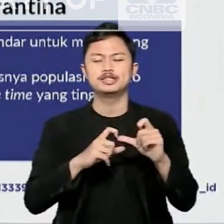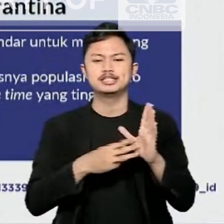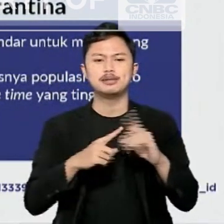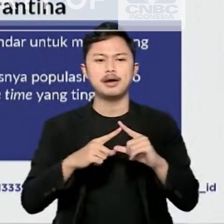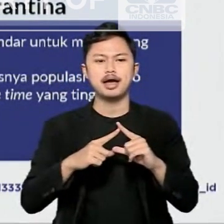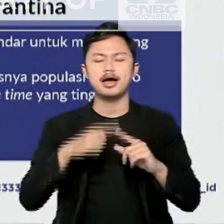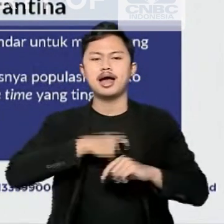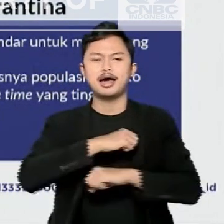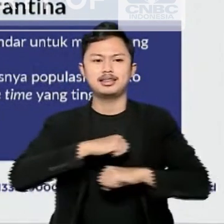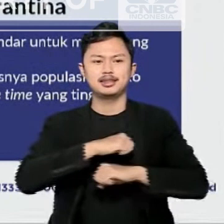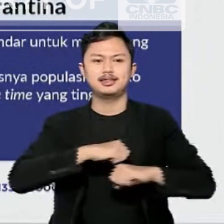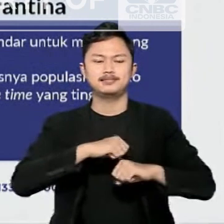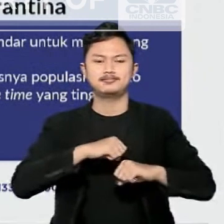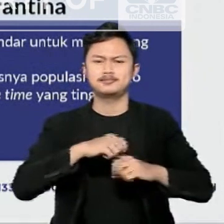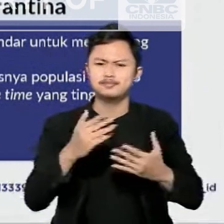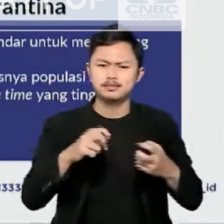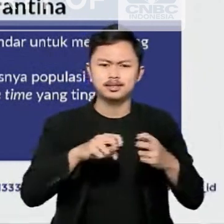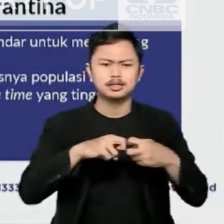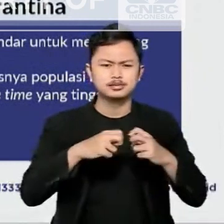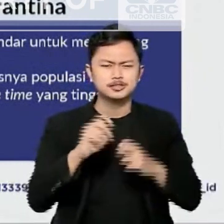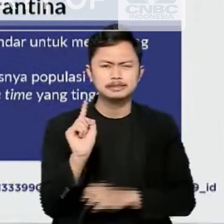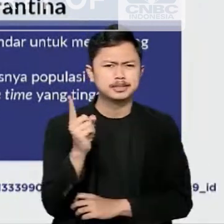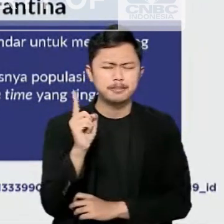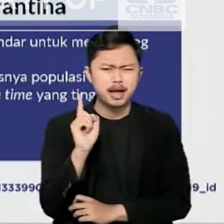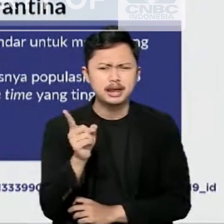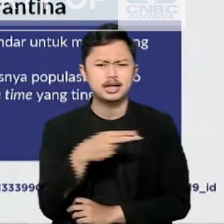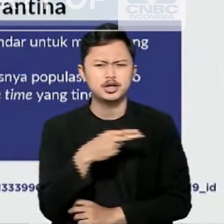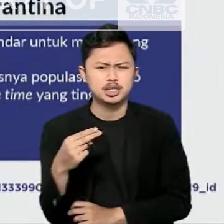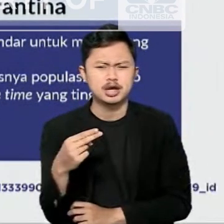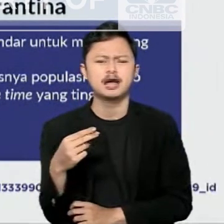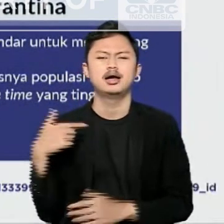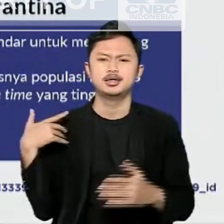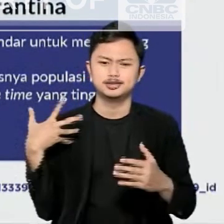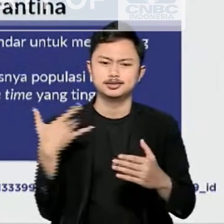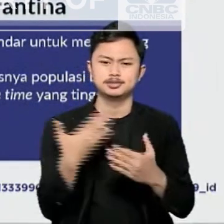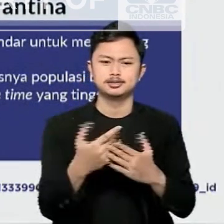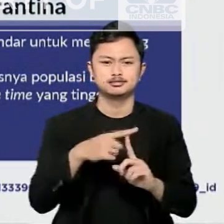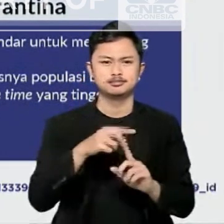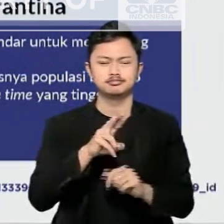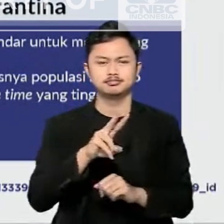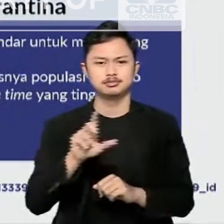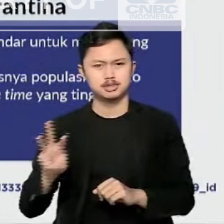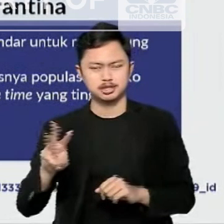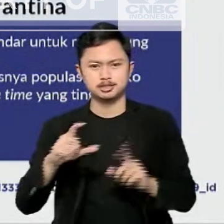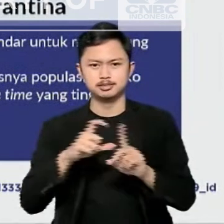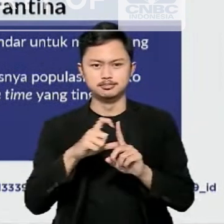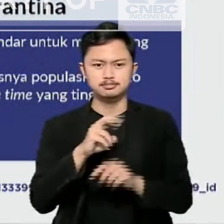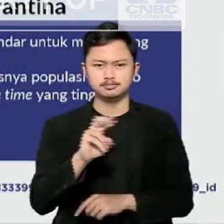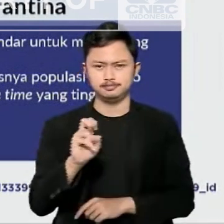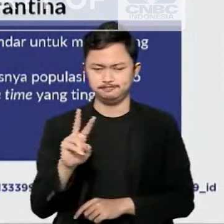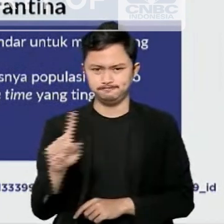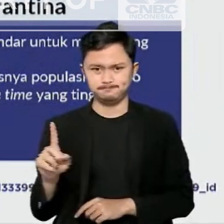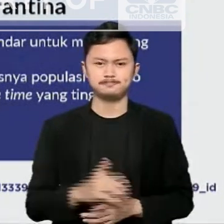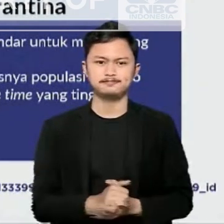sebagai tempat ditemukannya kasus pertama bervarian Omikron di Indonesia sampai 23 Desember 2021 mendatang,